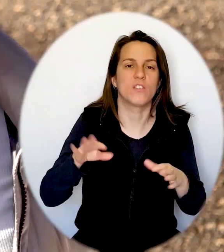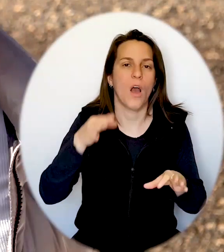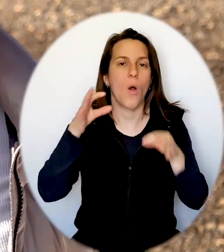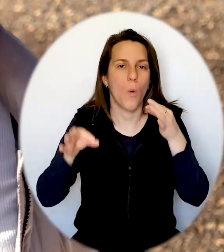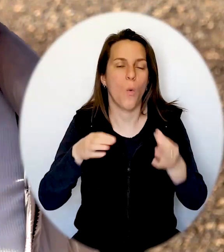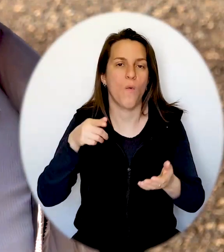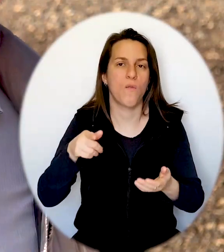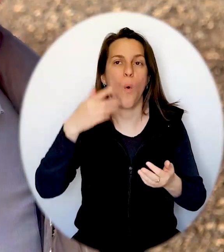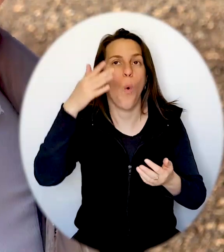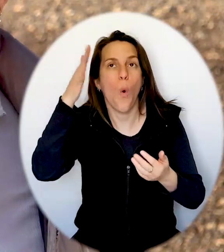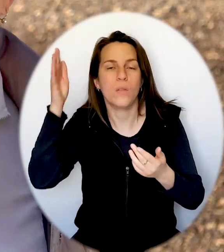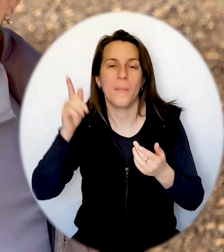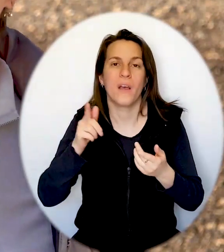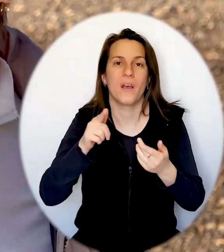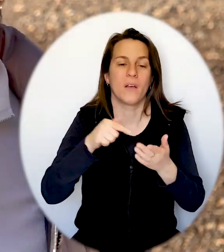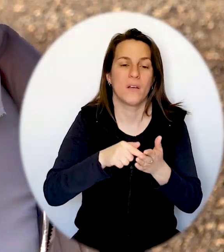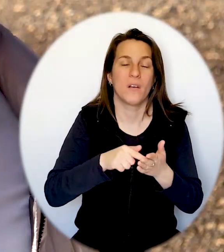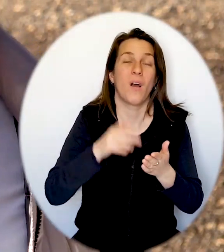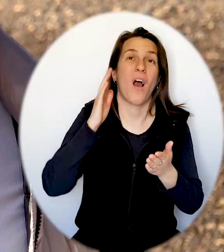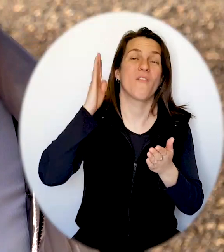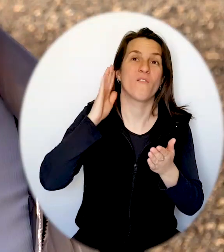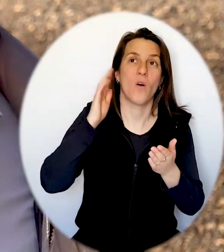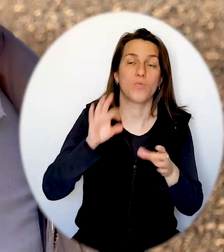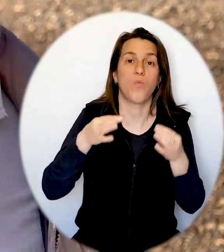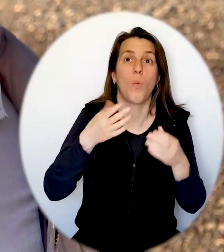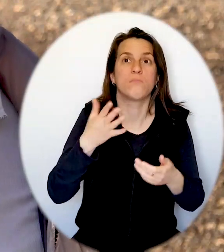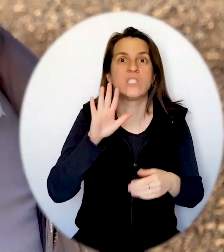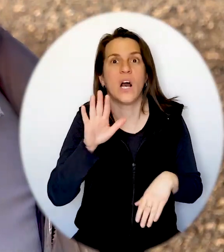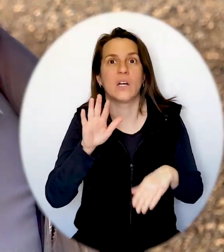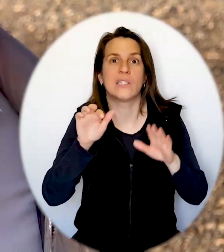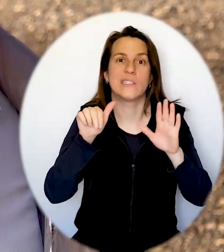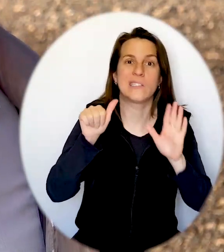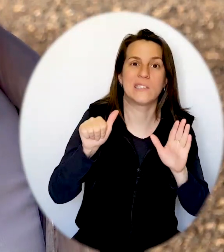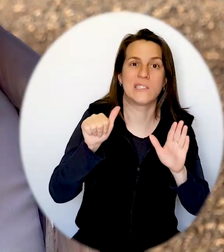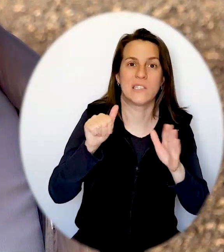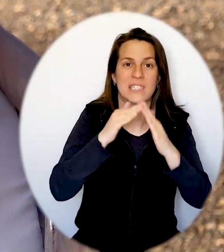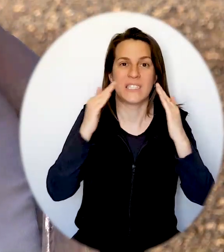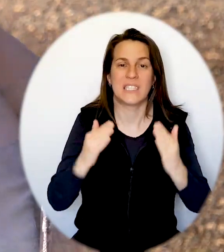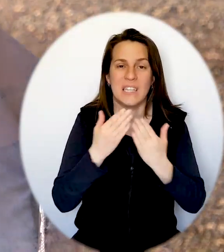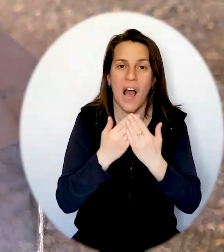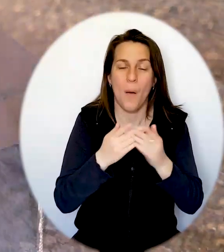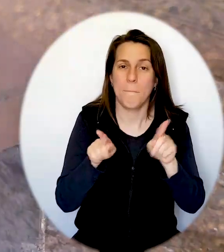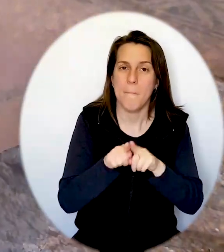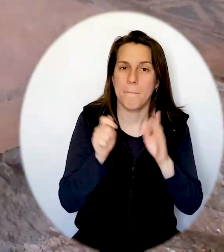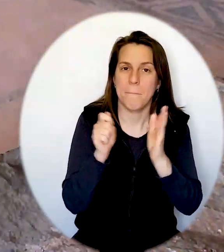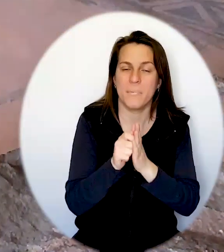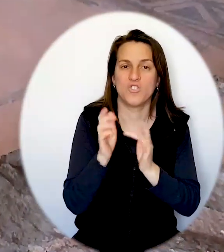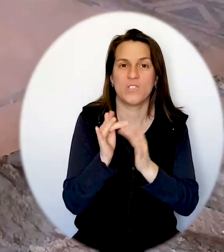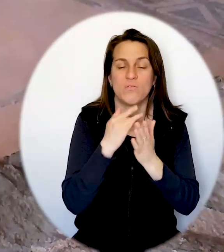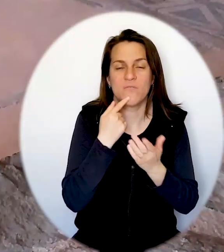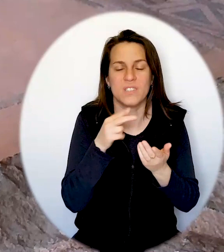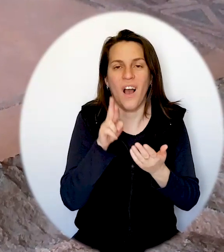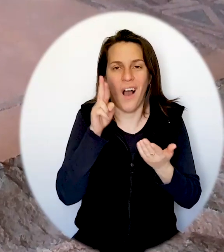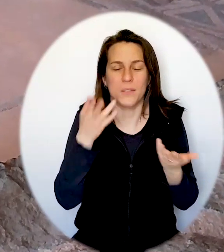temps où on ne connaissait qu'à peu près cinq synagogues qui dataient du temps de Jésus. Et cette synagogue, qui date du premier